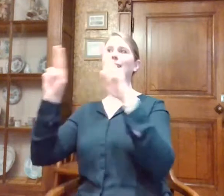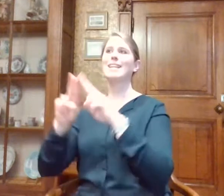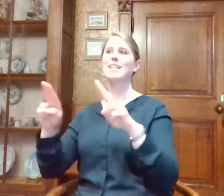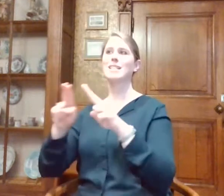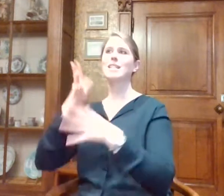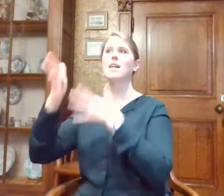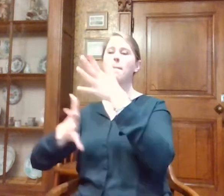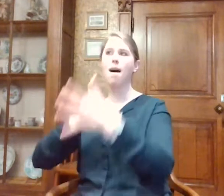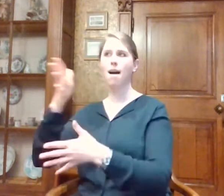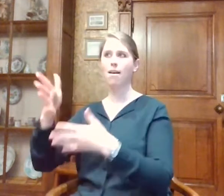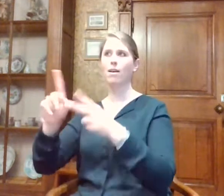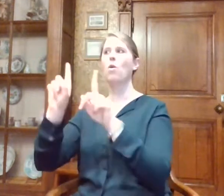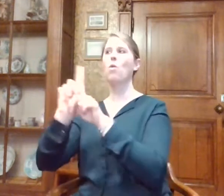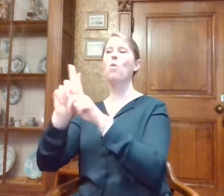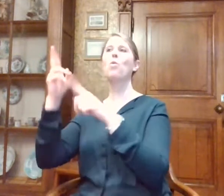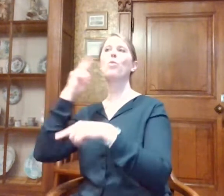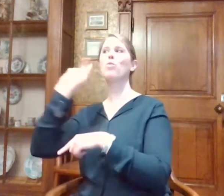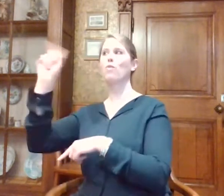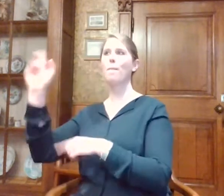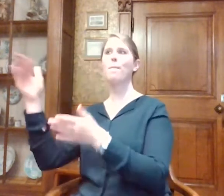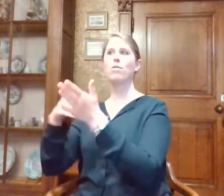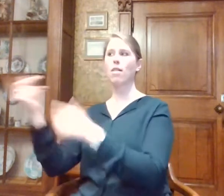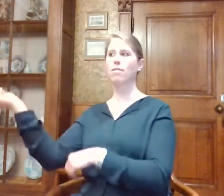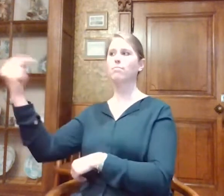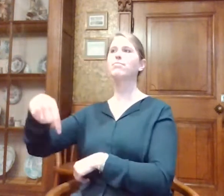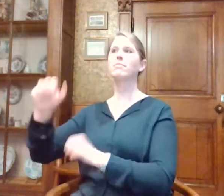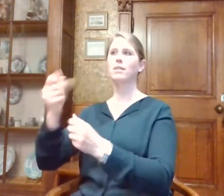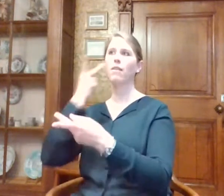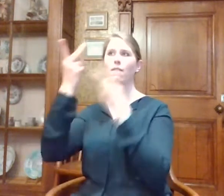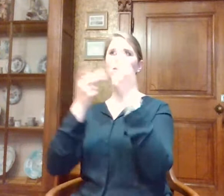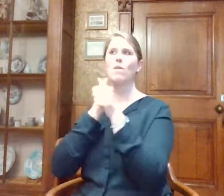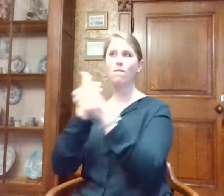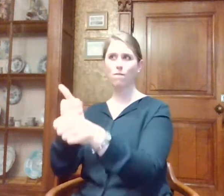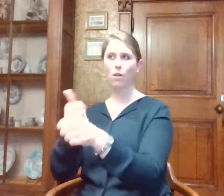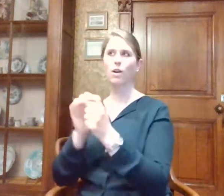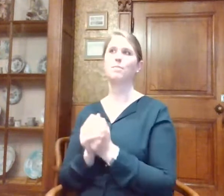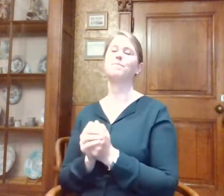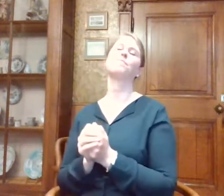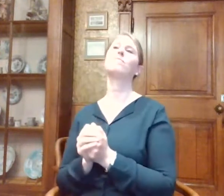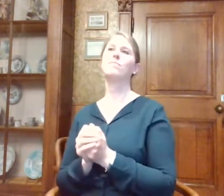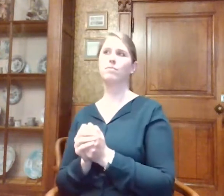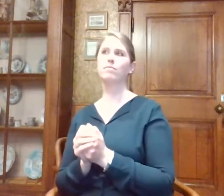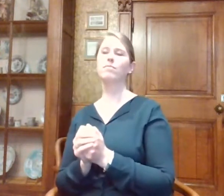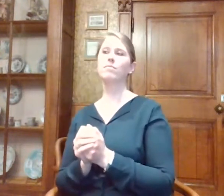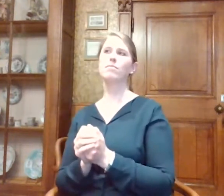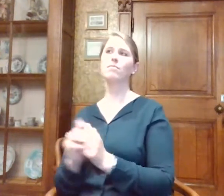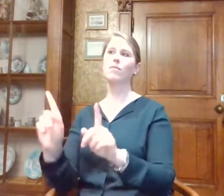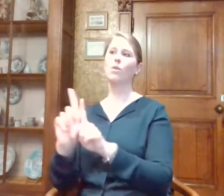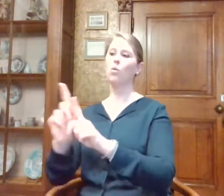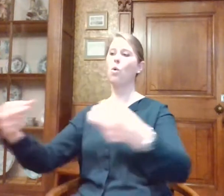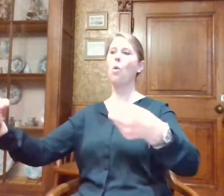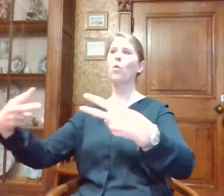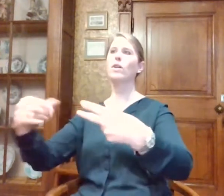Sign Language, dus ook buitenlanders kunnen, dove buitenlanders kunnen naar de visiotour. Die kunnen die bekijken en het is ook